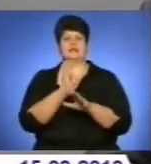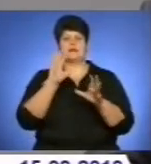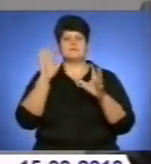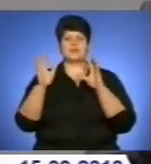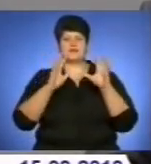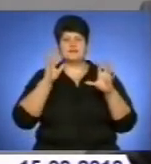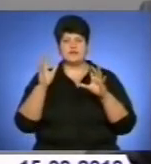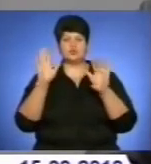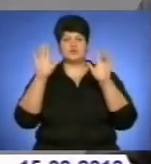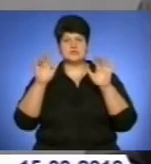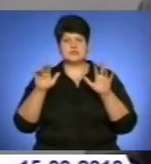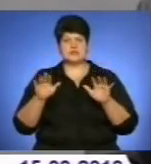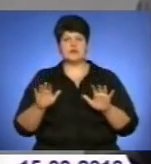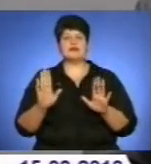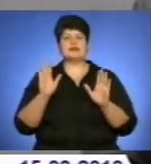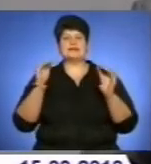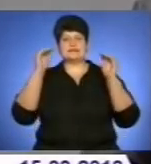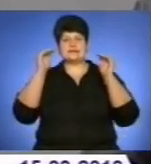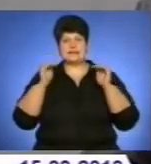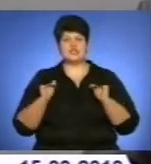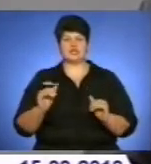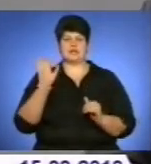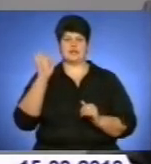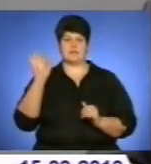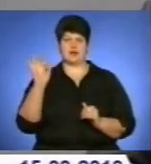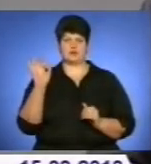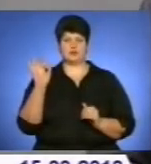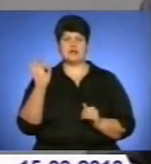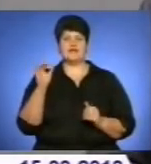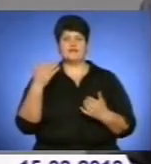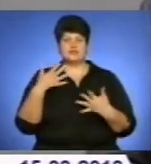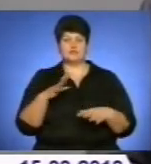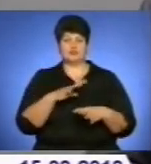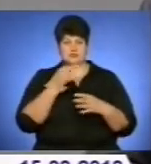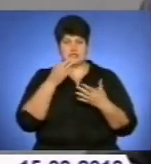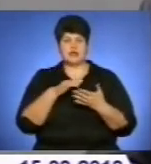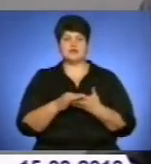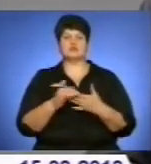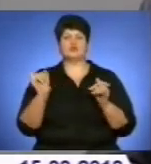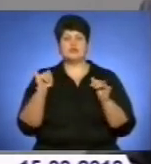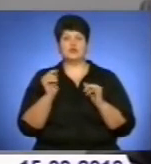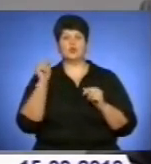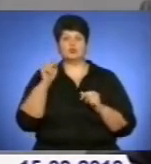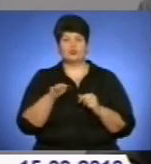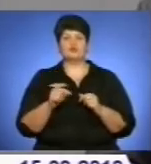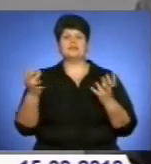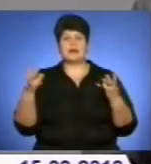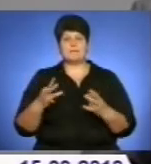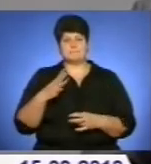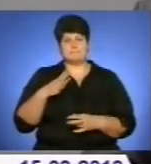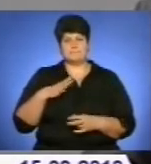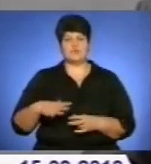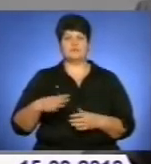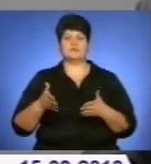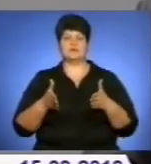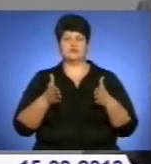всіх мешканців області, особливо водіїв, перечекати негоду. Тому що десь в кінці дня, завтра, суботи, буде